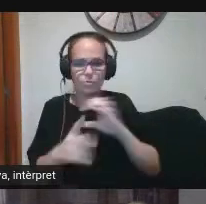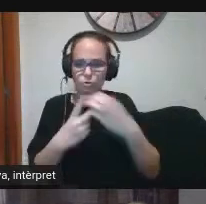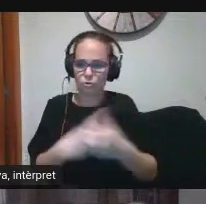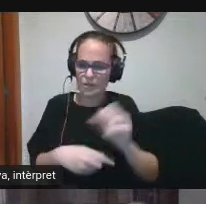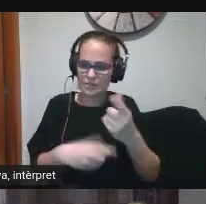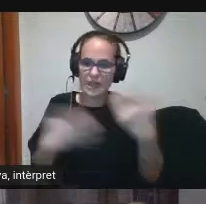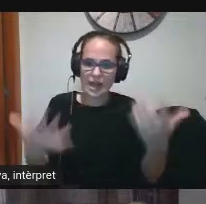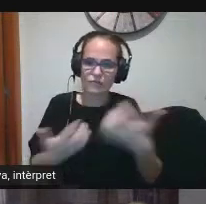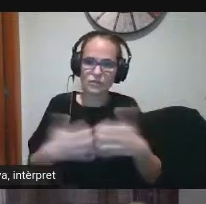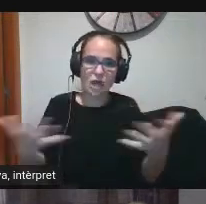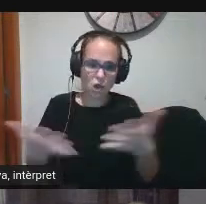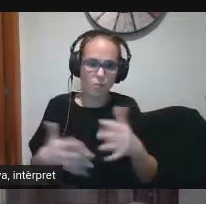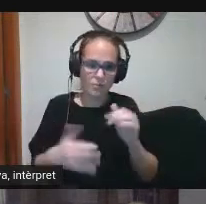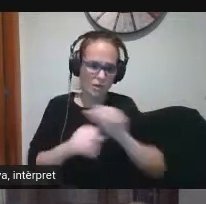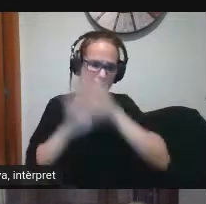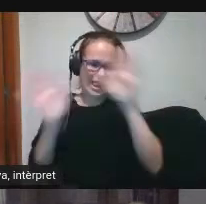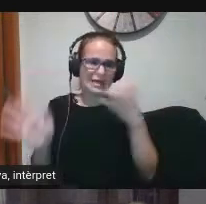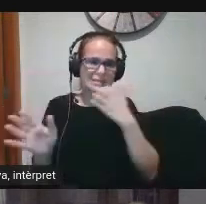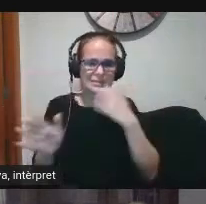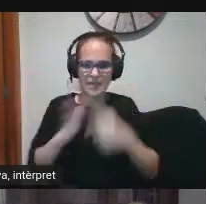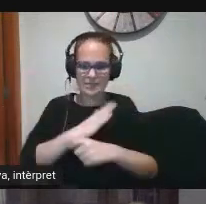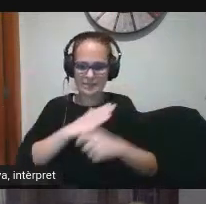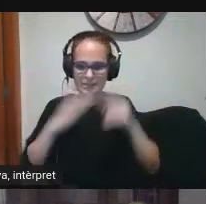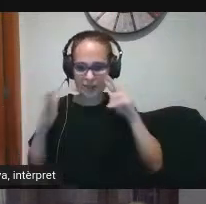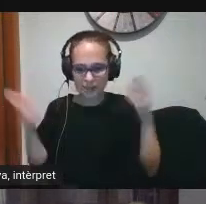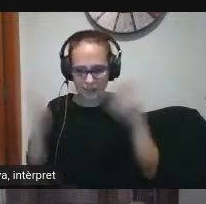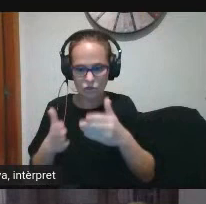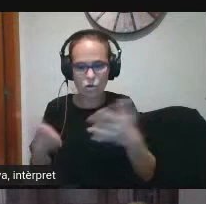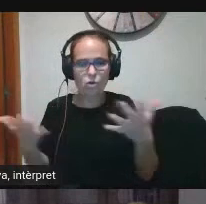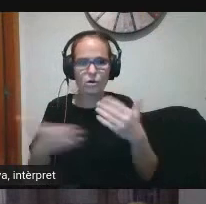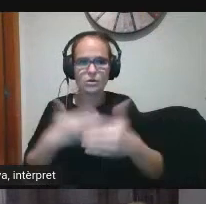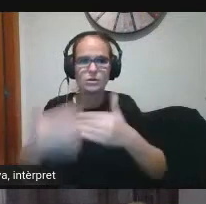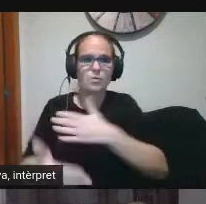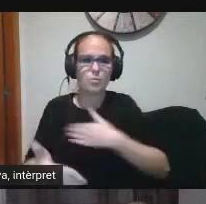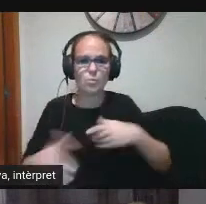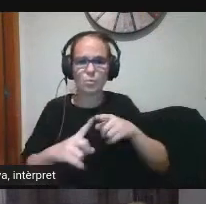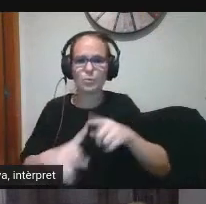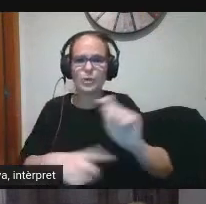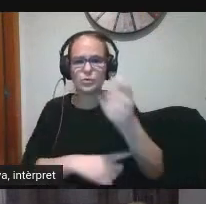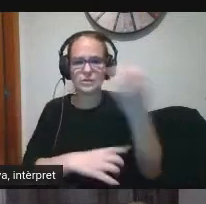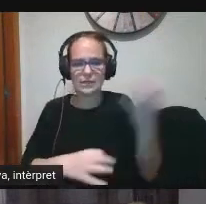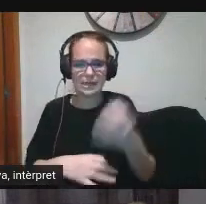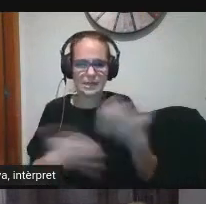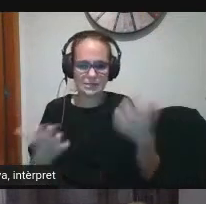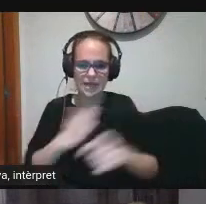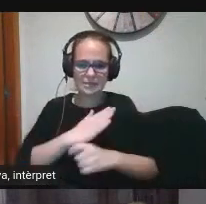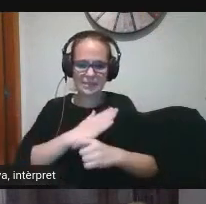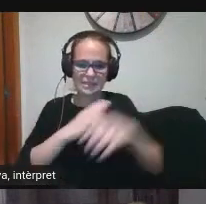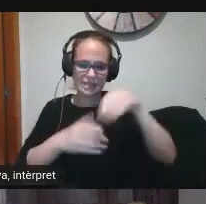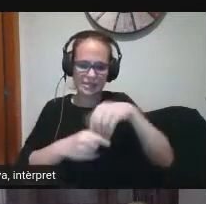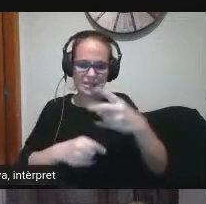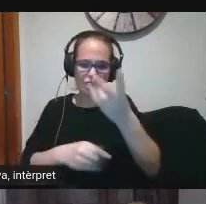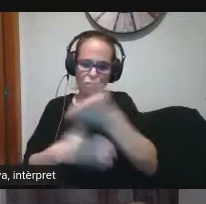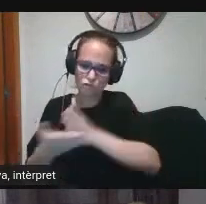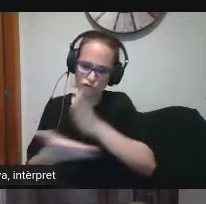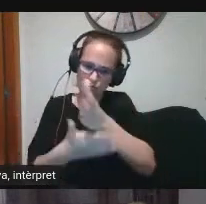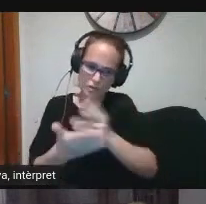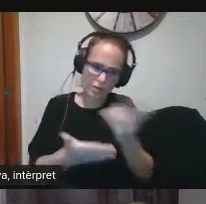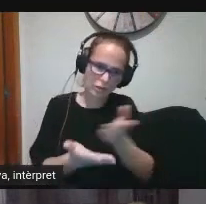funcionant i té molt clar si mirar l'estratègia cap on vull anar fins a on vull arribar per tant l'estratègia té aquestes dues parts